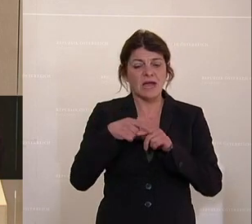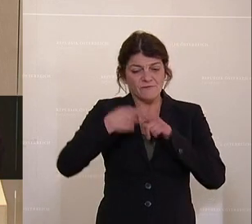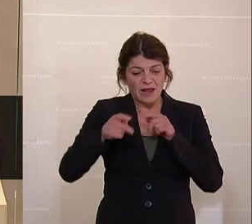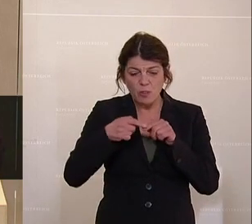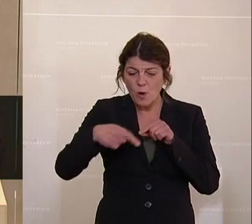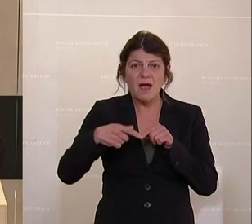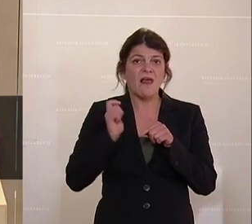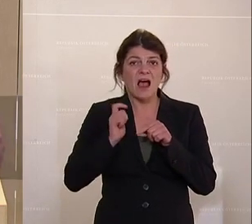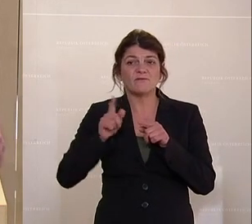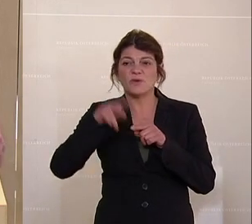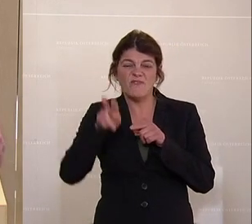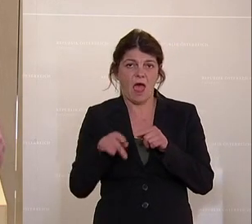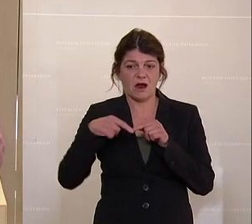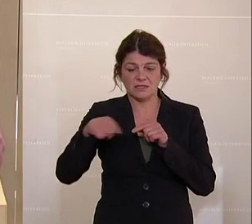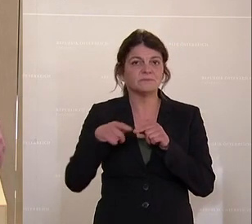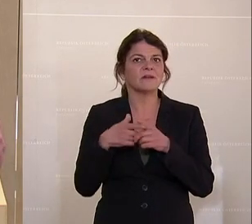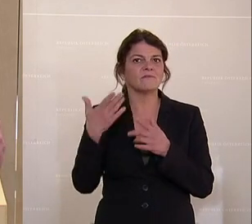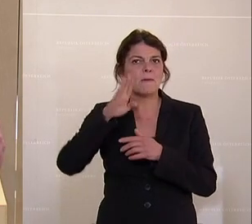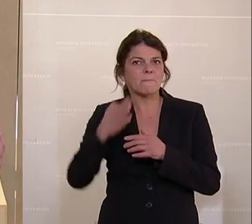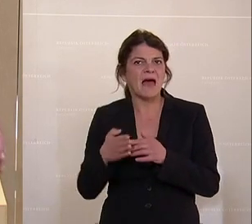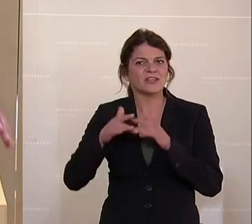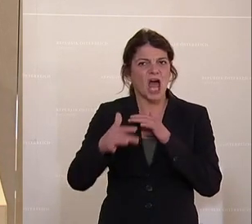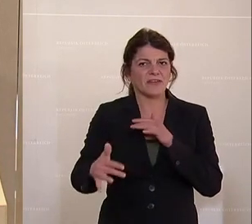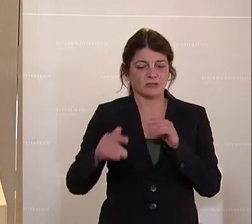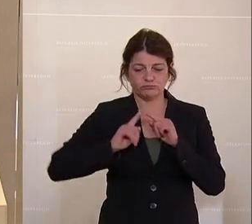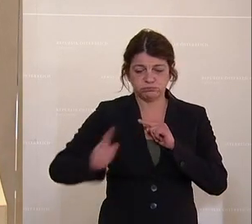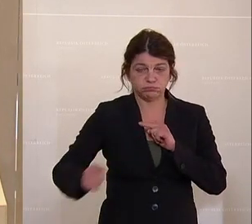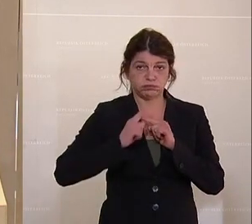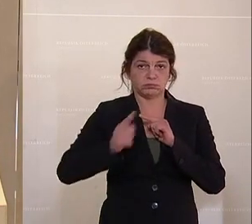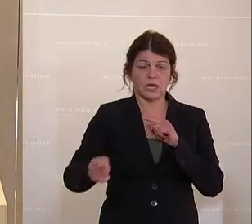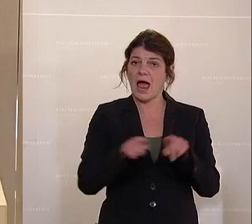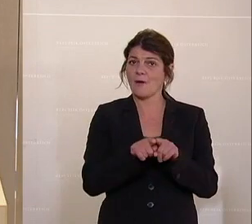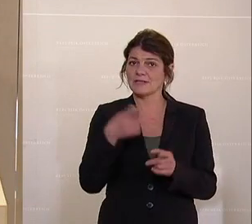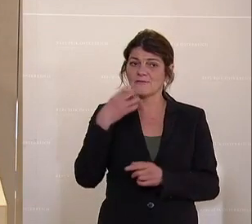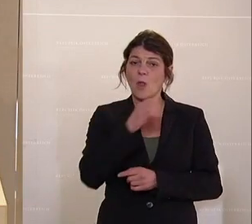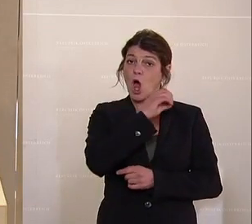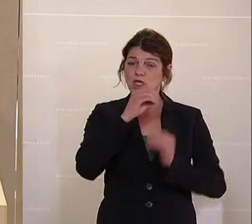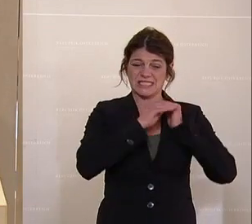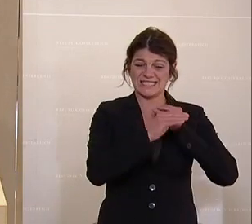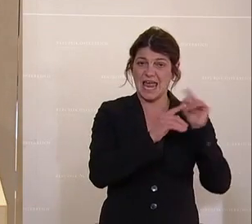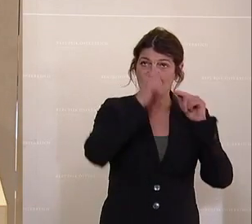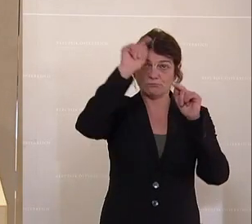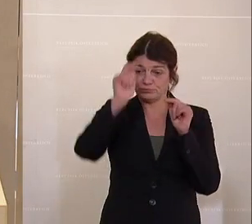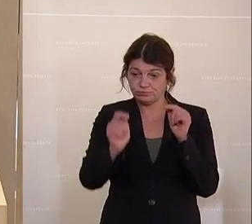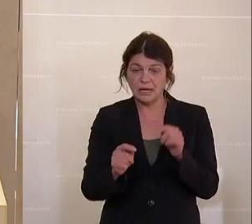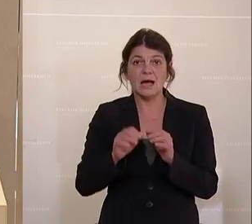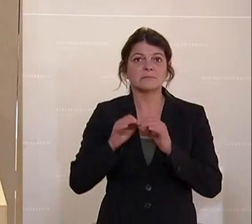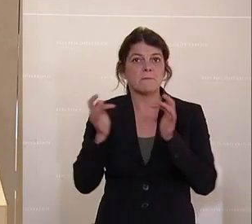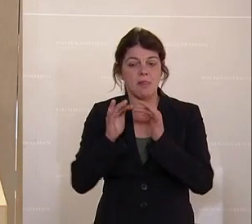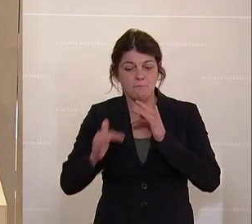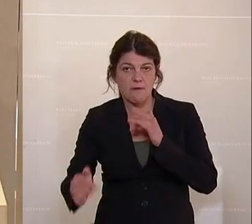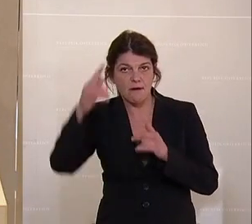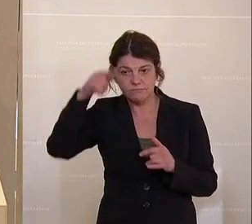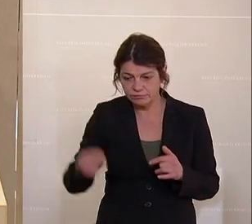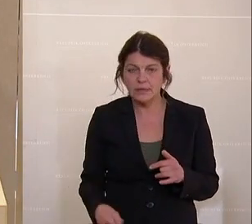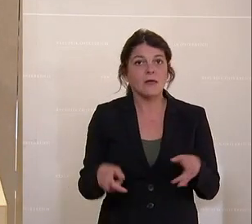Klagenfurt und Villach, was die baltisch-adriatische Achse betrifft. Die baltisch-adriatische Achse von der Ostsee bis zur Adria wird eine sehr